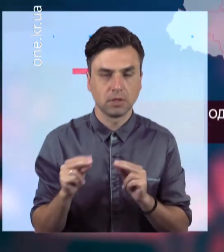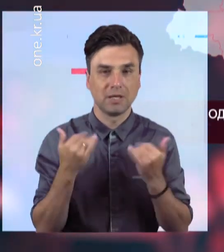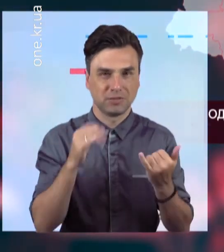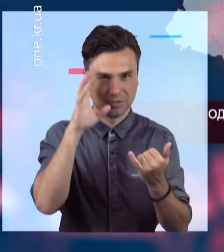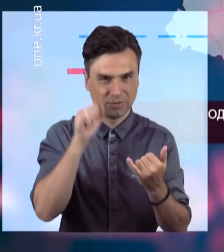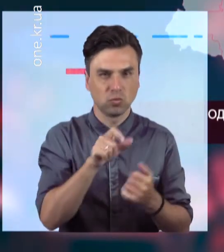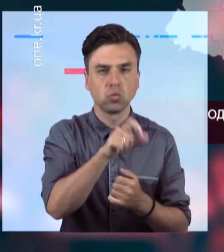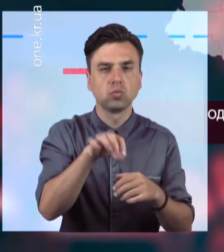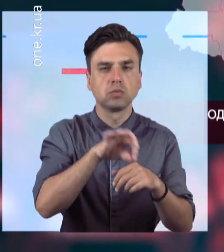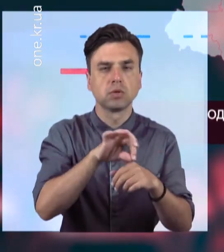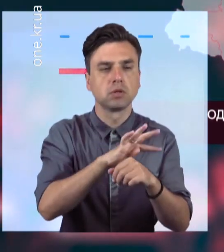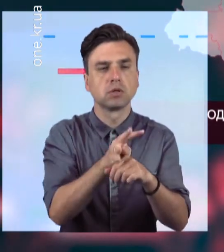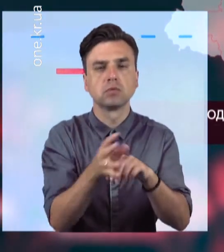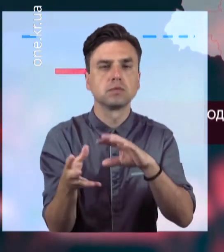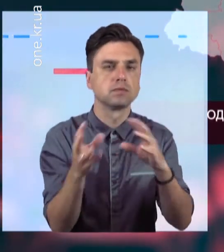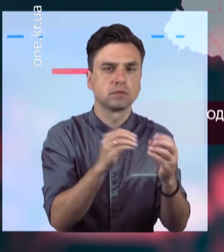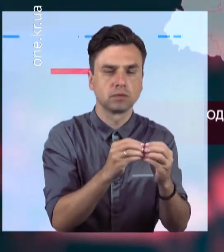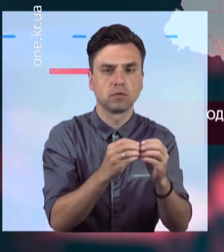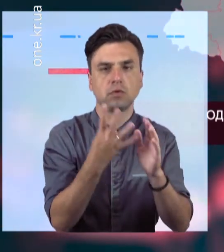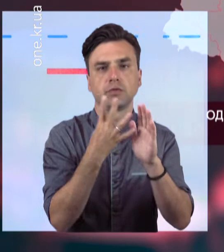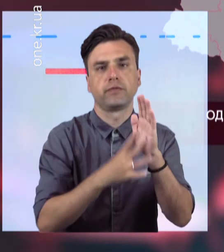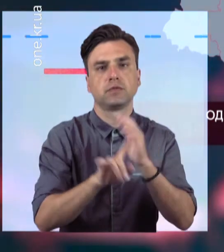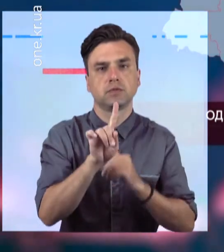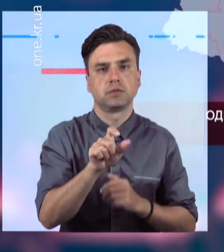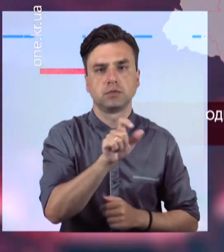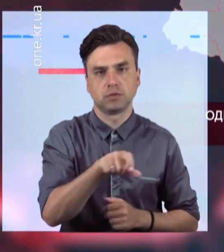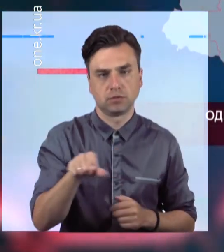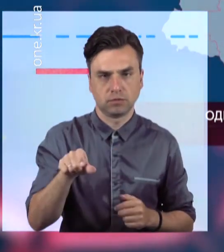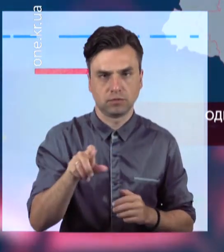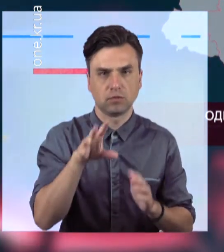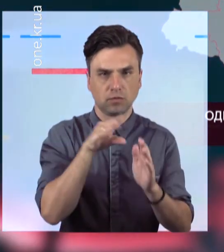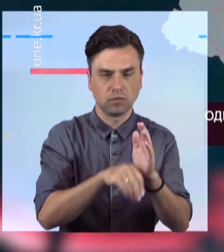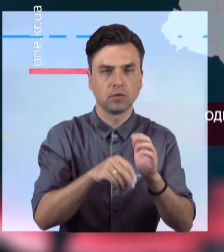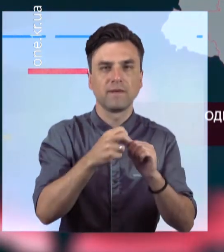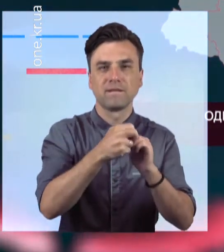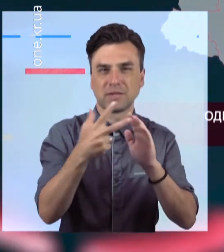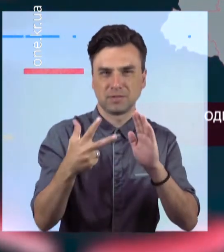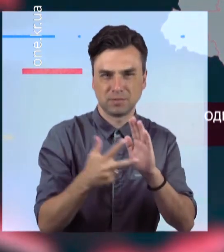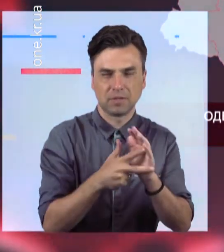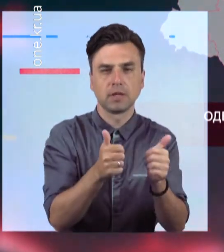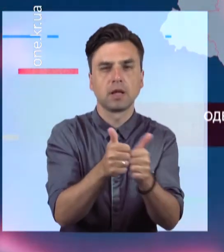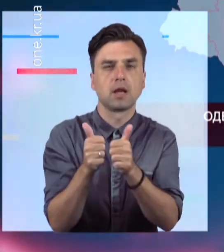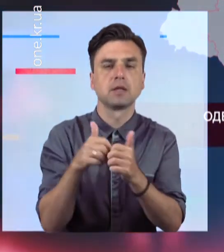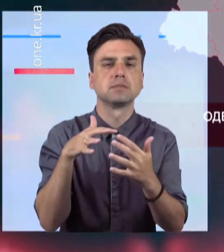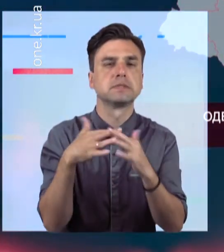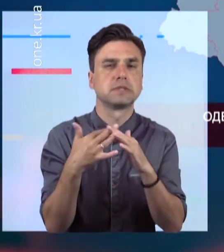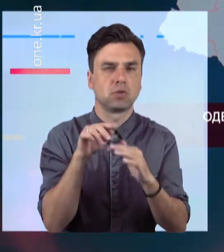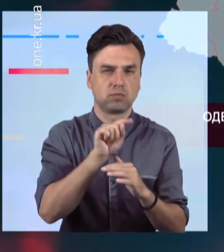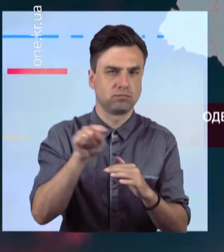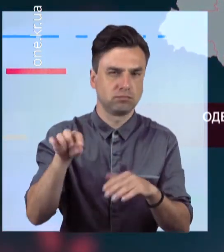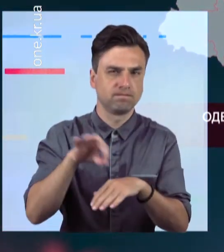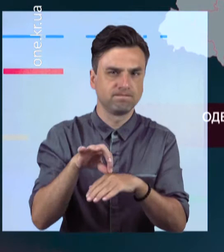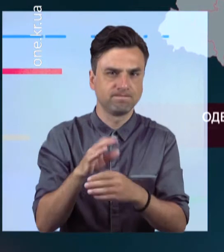сьогодні у Кривому Розі від коронавірусу лікується 91 пацієнт. З них 18 – не мешканці Кривбасу. В